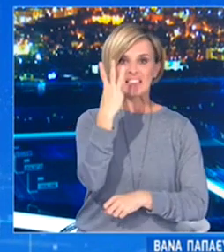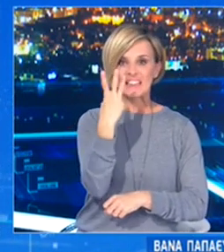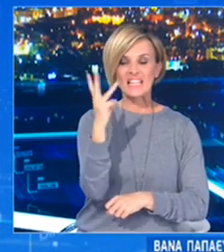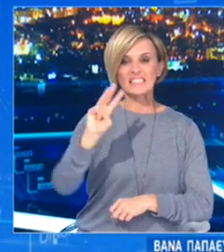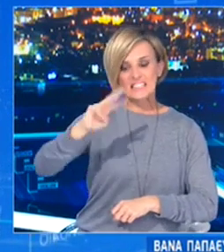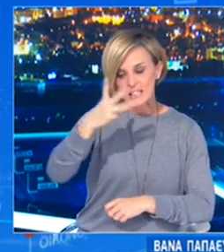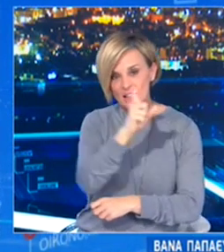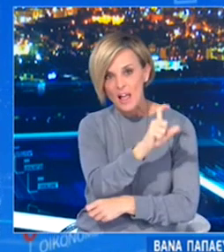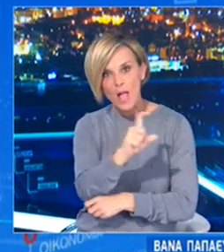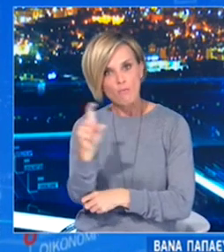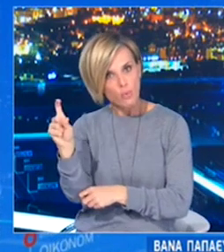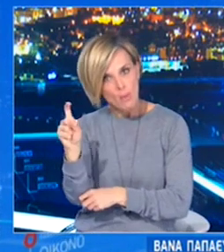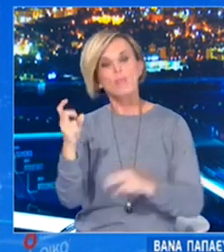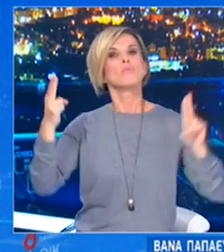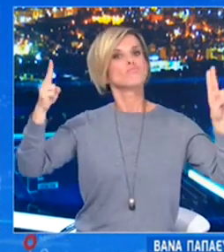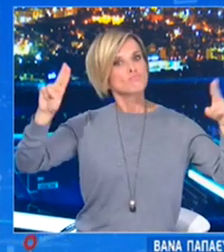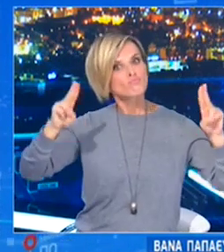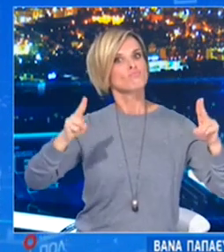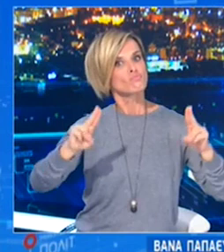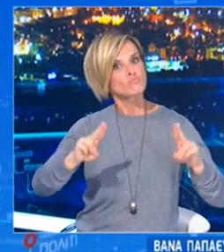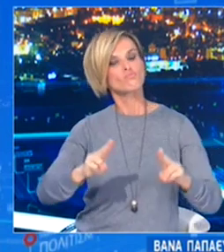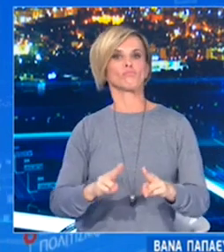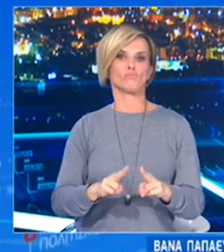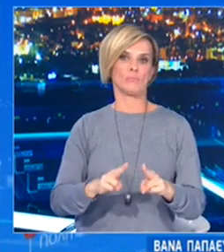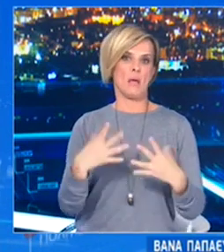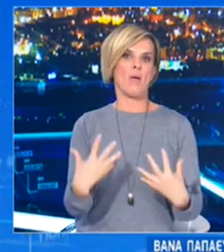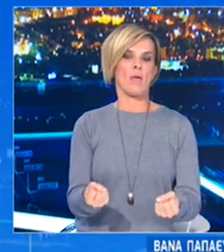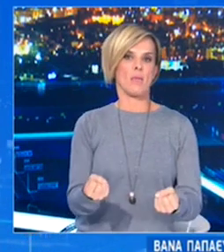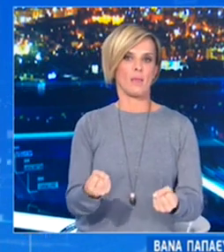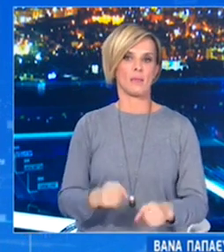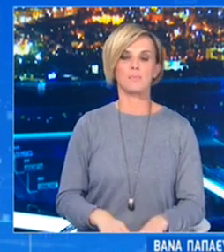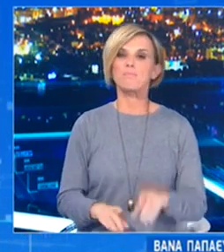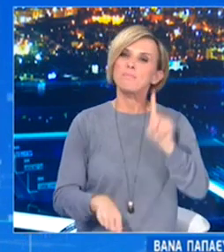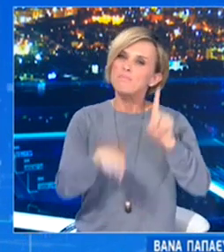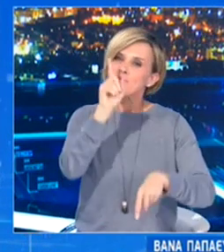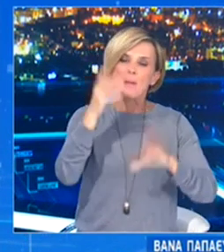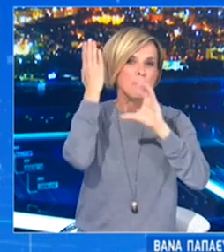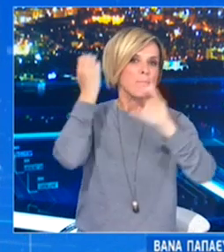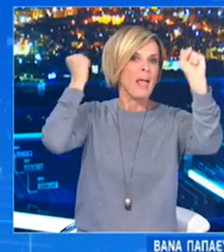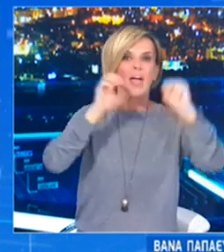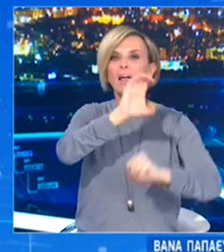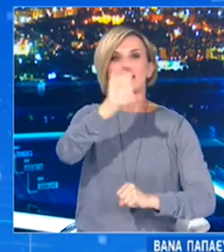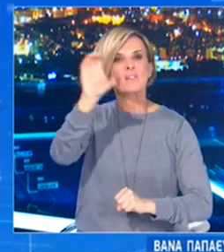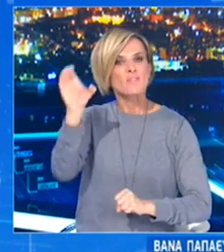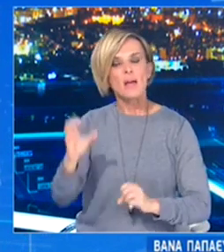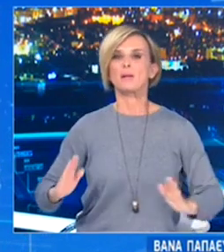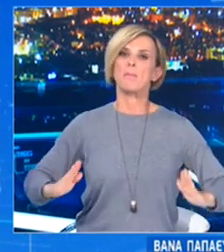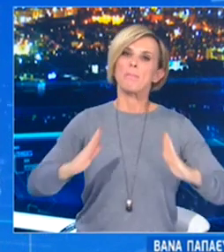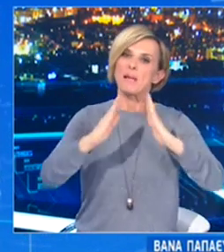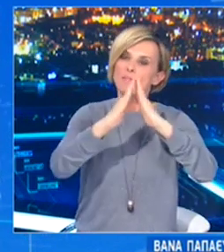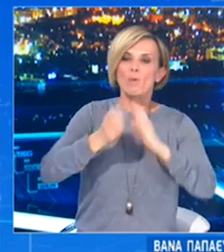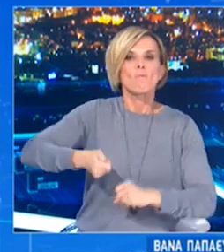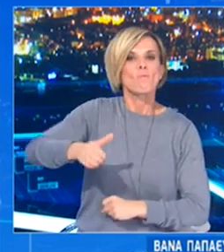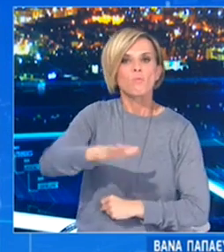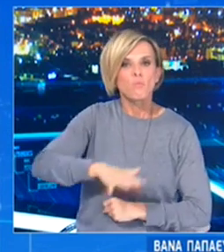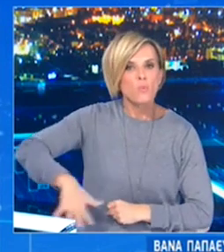των κρούσματων ήταν σημαντικά μεγαλύτερα συγκεκριτικά με τις δύο προηγούμενες εβδομάδες. Σε κάποιες περιφερικές ενότητες όμως, όπως είναι η Πιερία, Φθιώτιδα